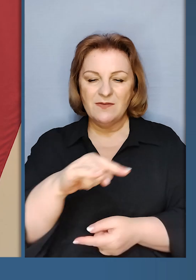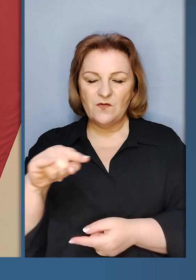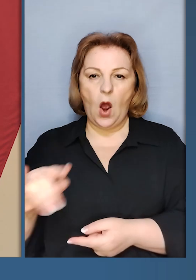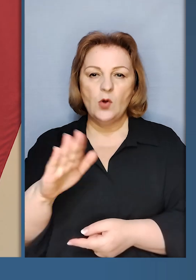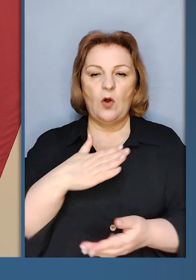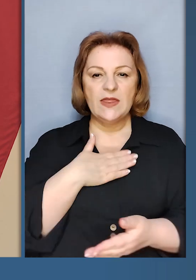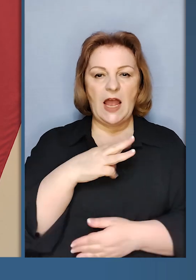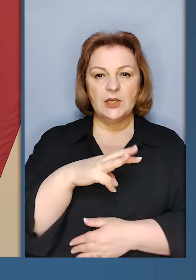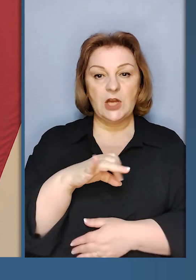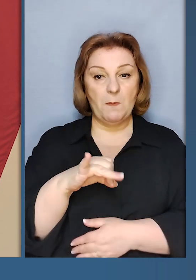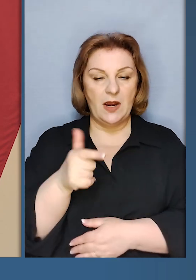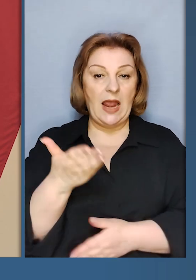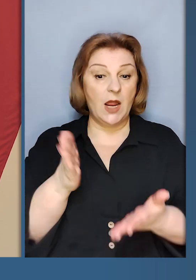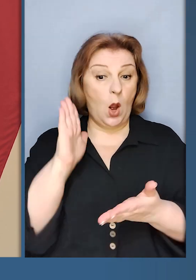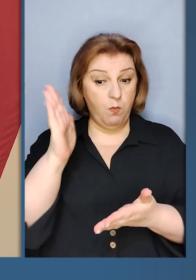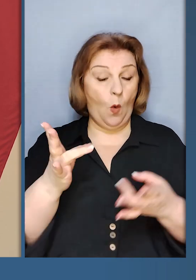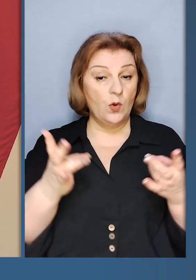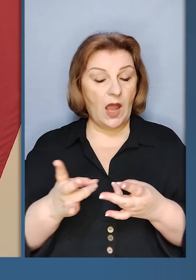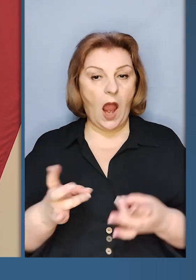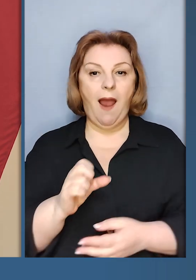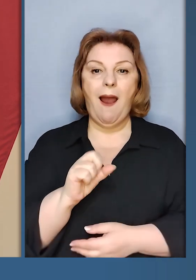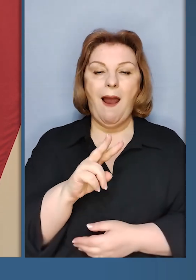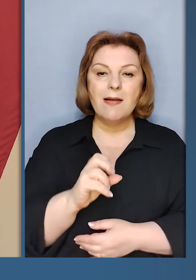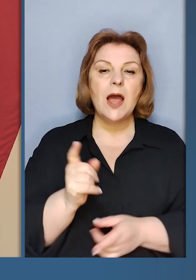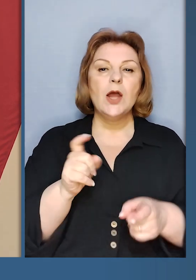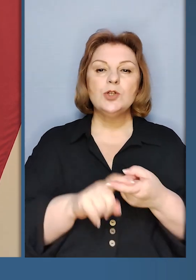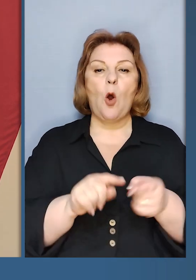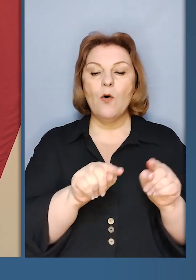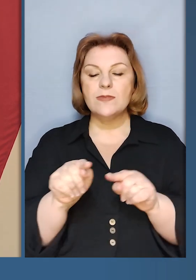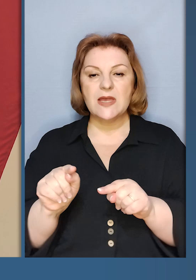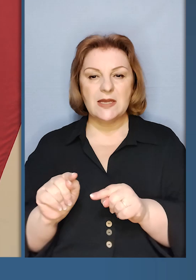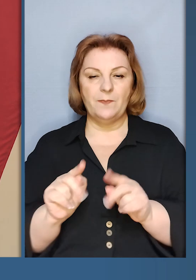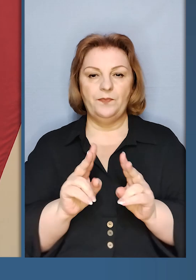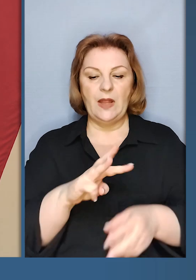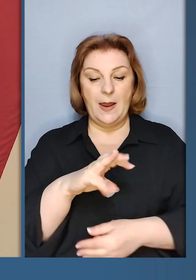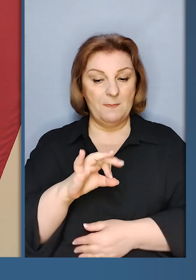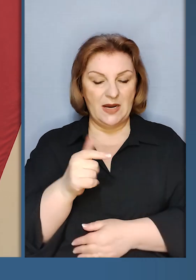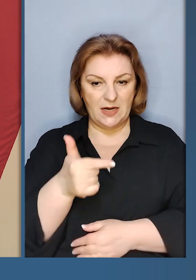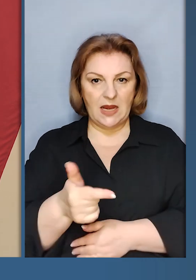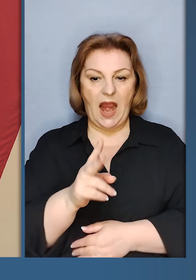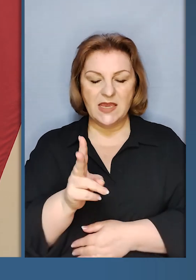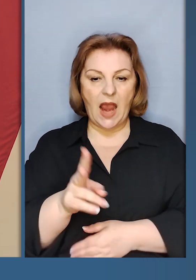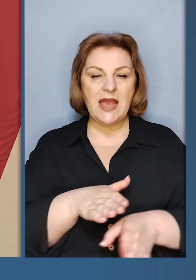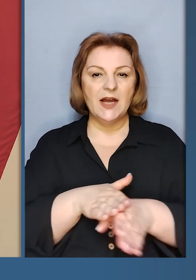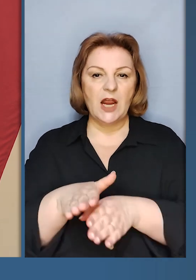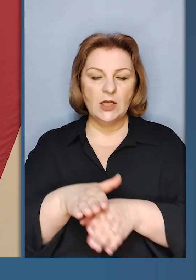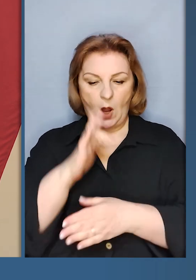наших міг, якщо буде така потреба. Але щодо тих, які